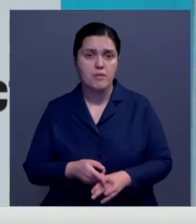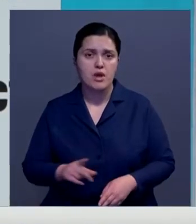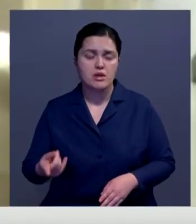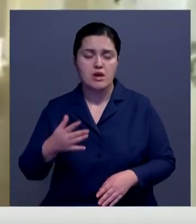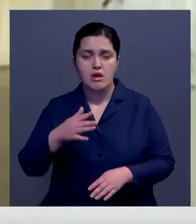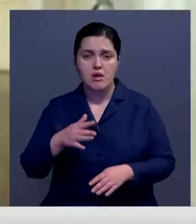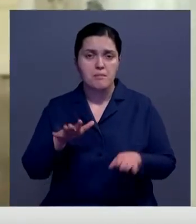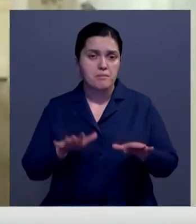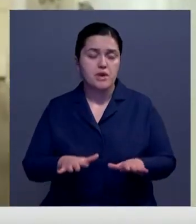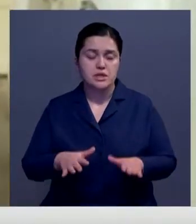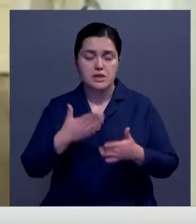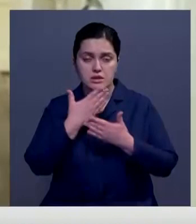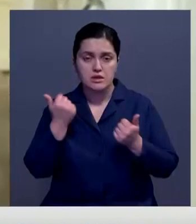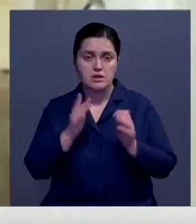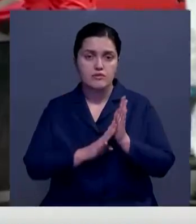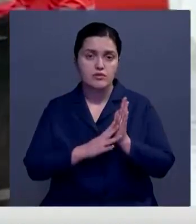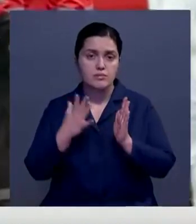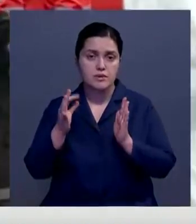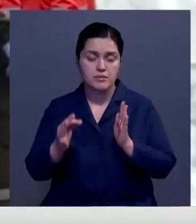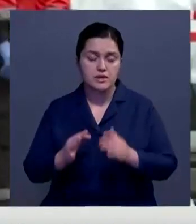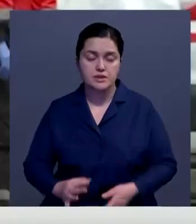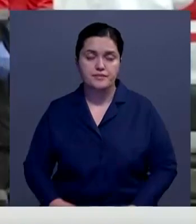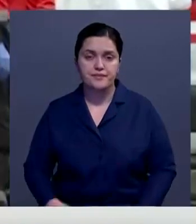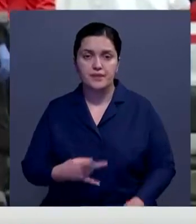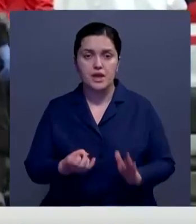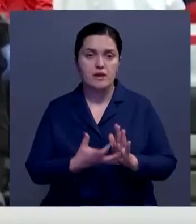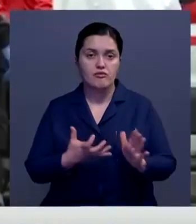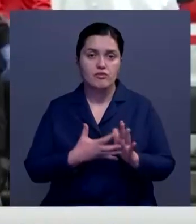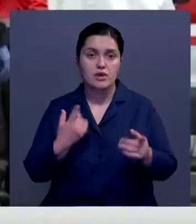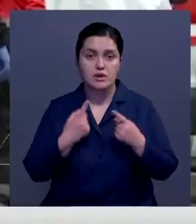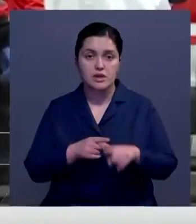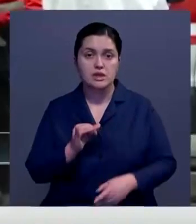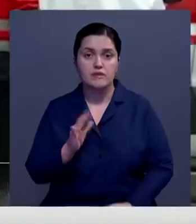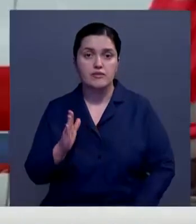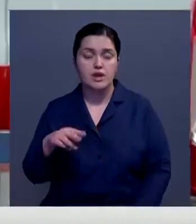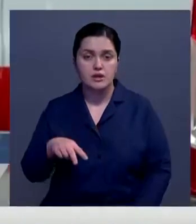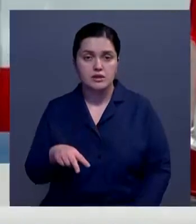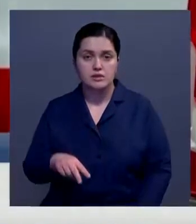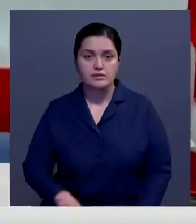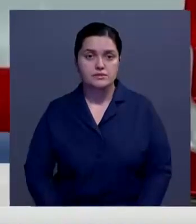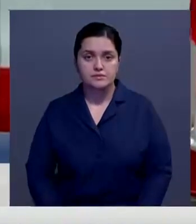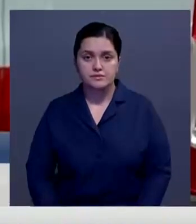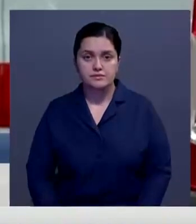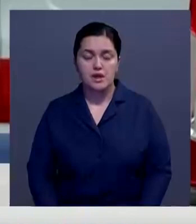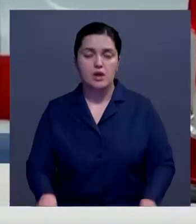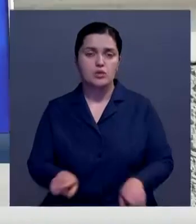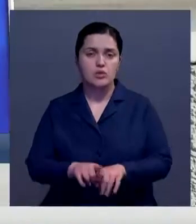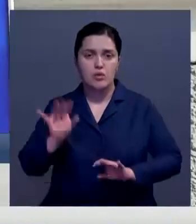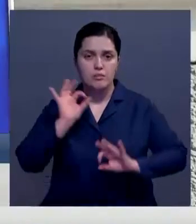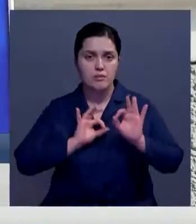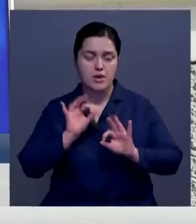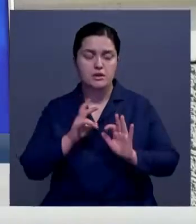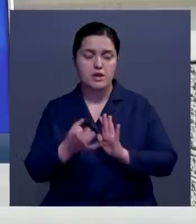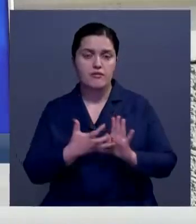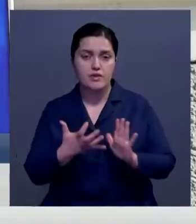достигает 95%. Не хватает аппаратуры ШВЛ и медикаментозной терапии.